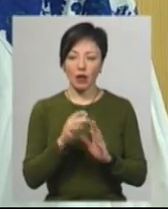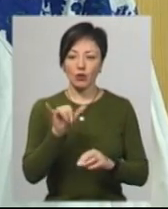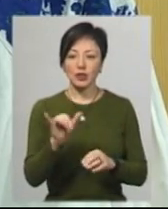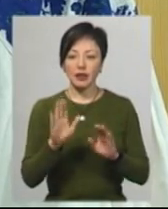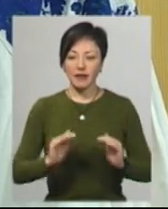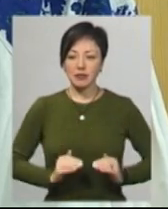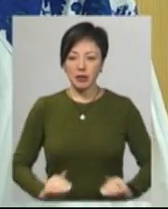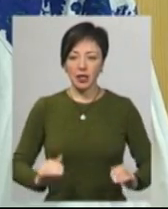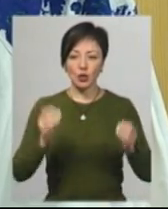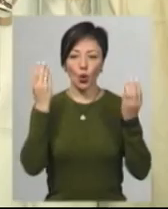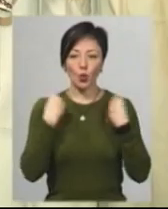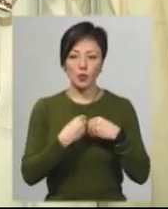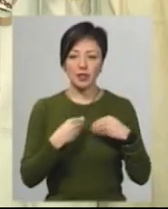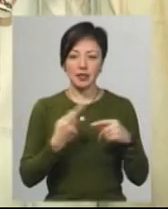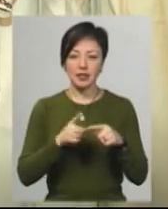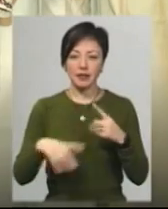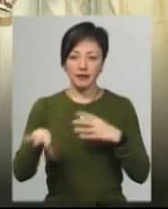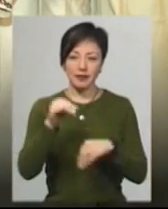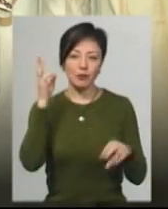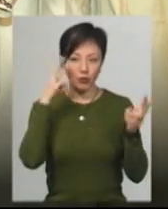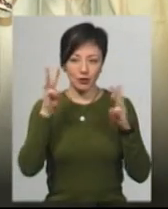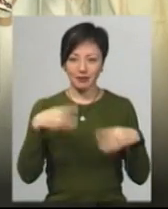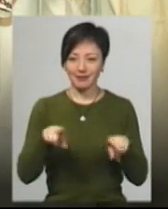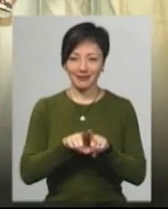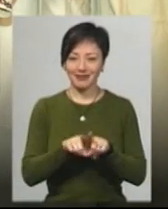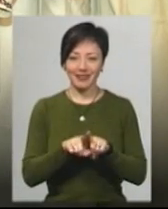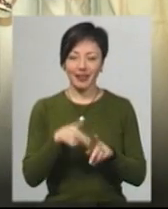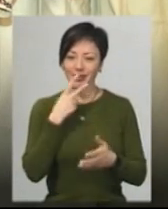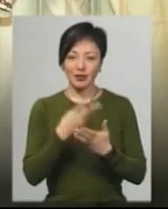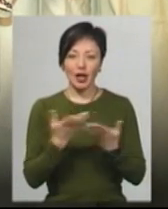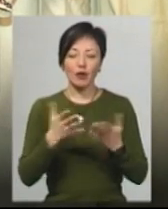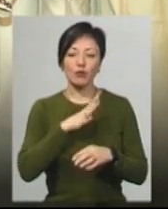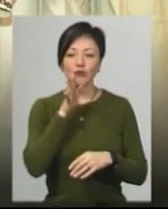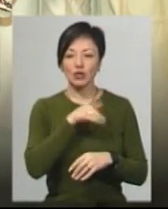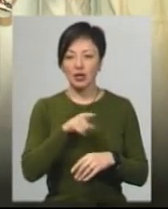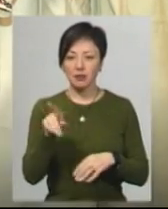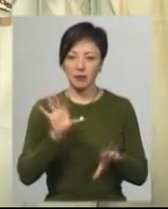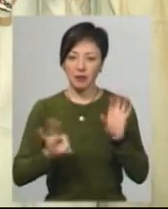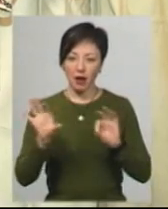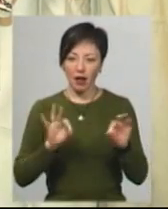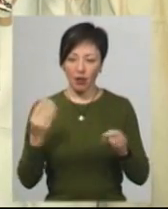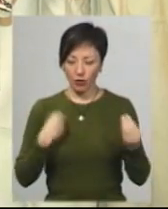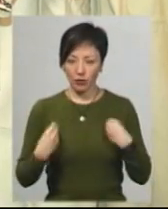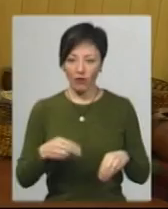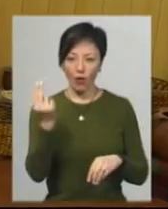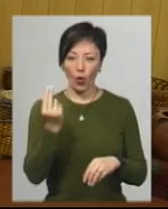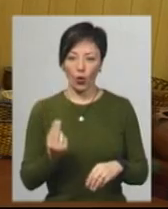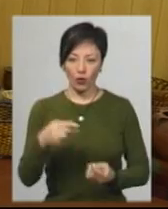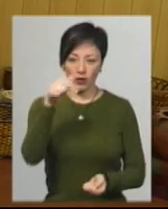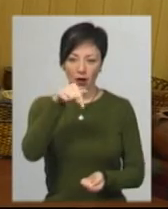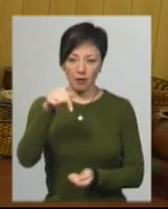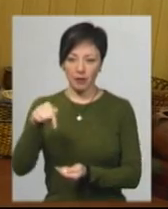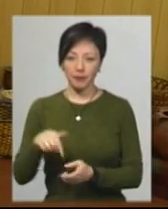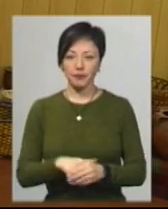навіть спідниці і густки теж. Це ж всі ж модні. Незважаючи, який був час, вони ж підбирали повністю гардероб в кольоровій гамі.